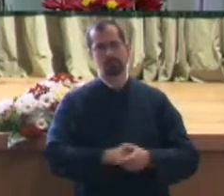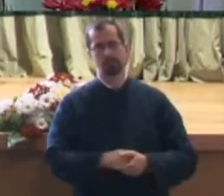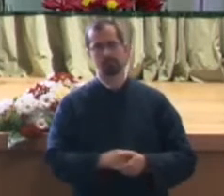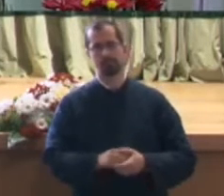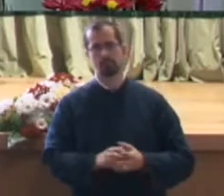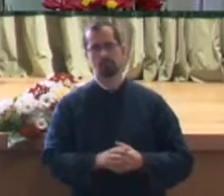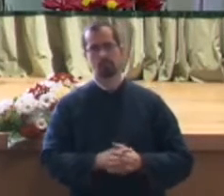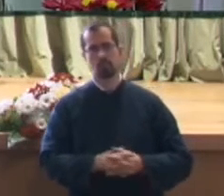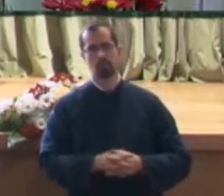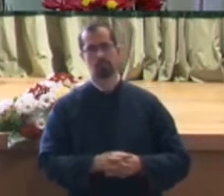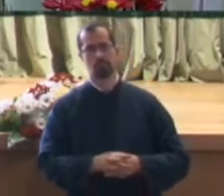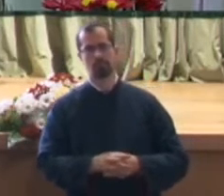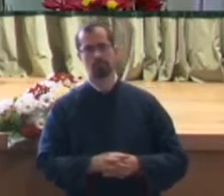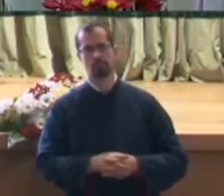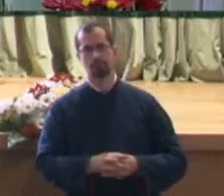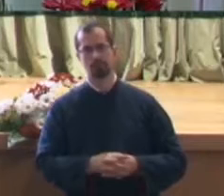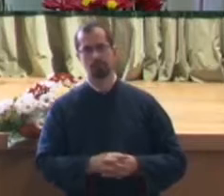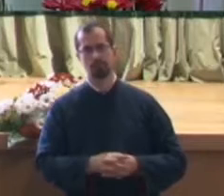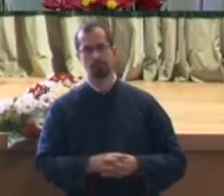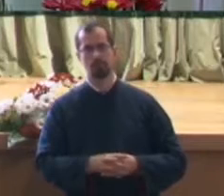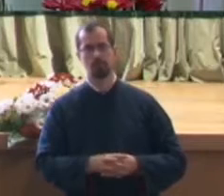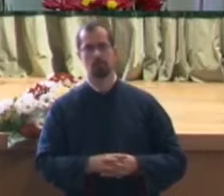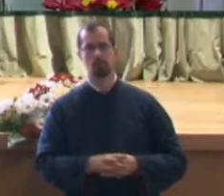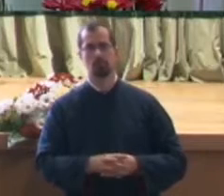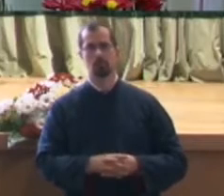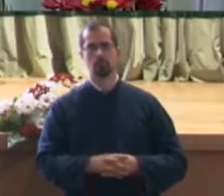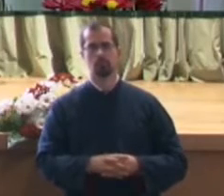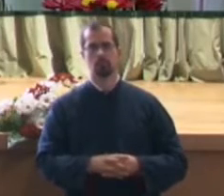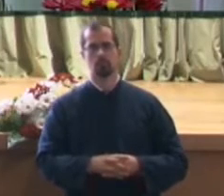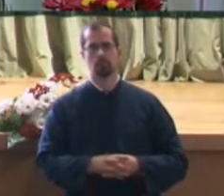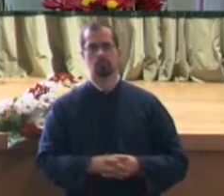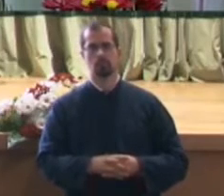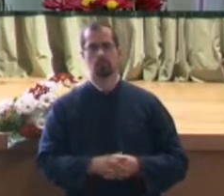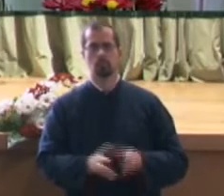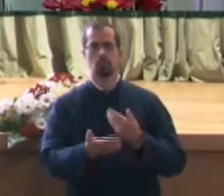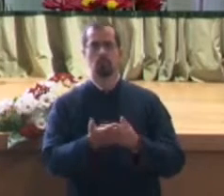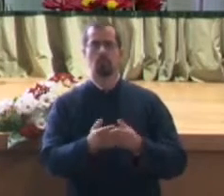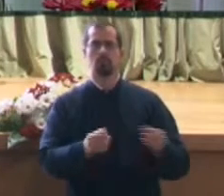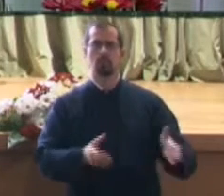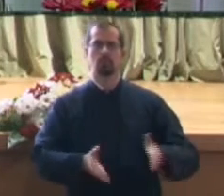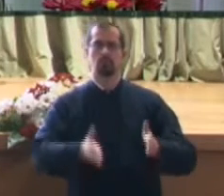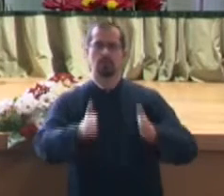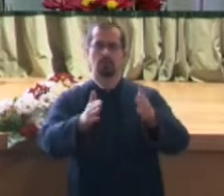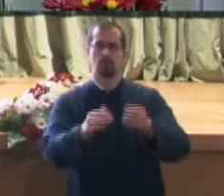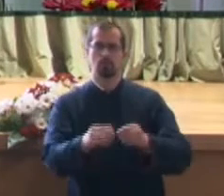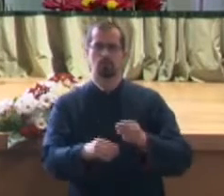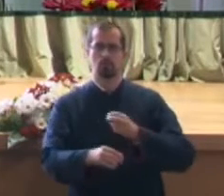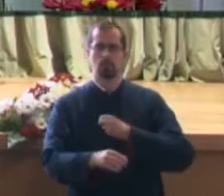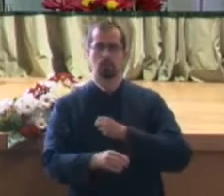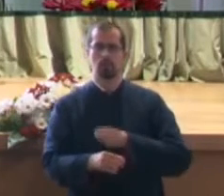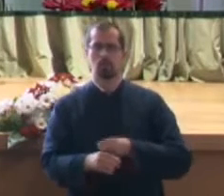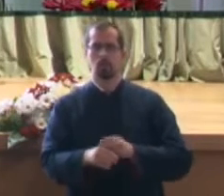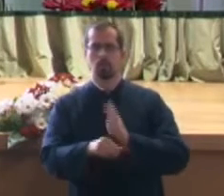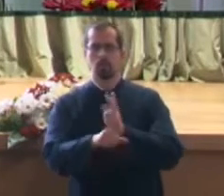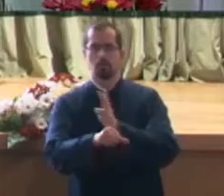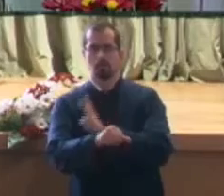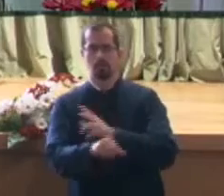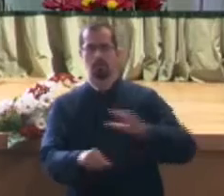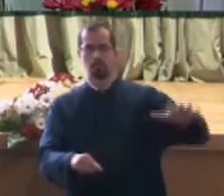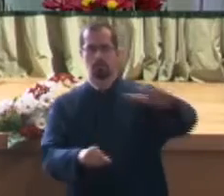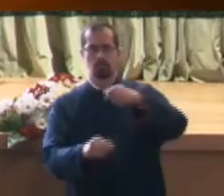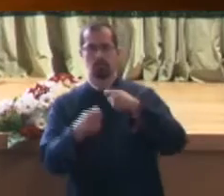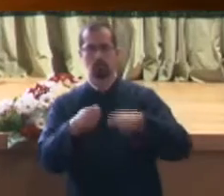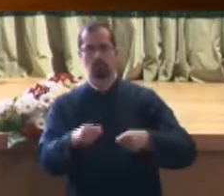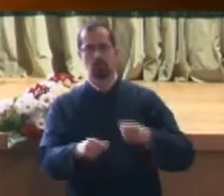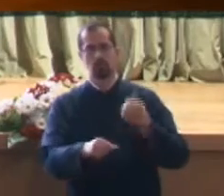3 trasee noi pentru transportul public și 6 stații noi de realizare de piste și trasee